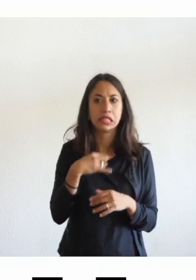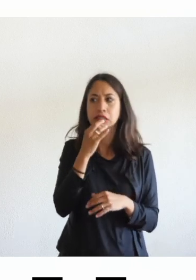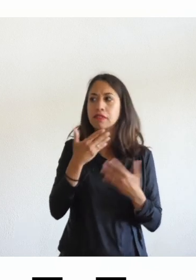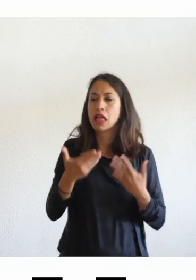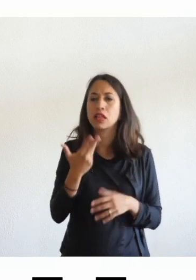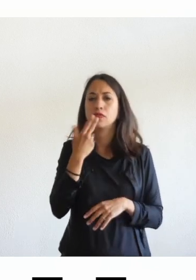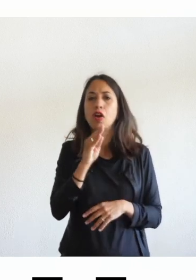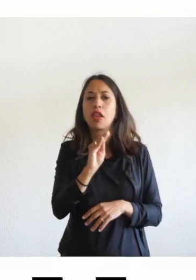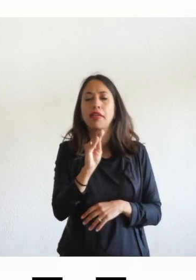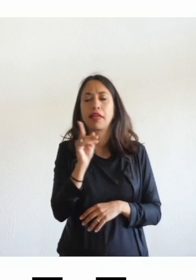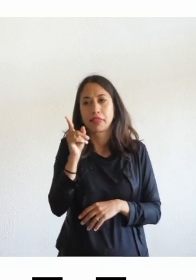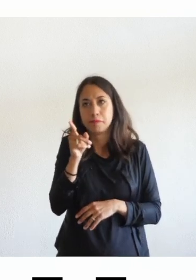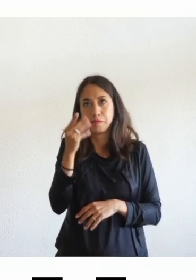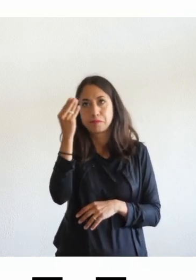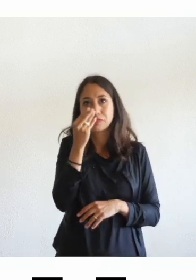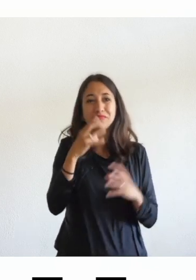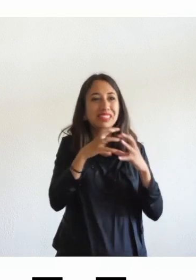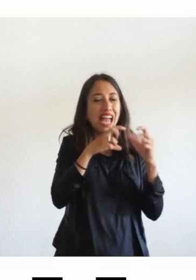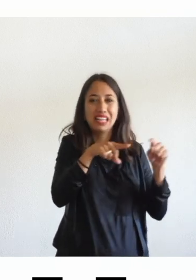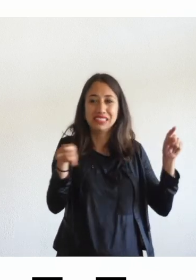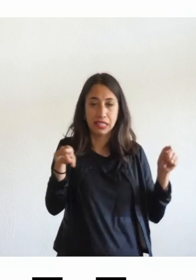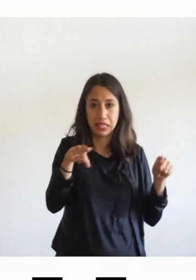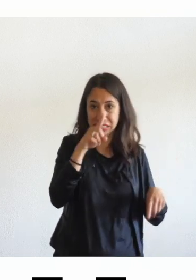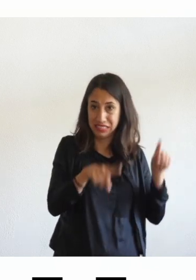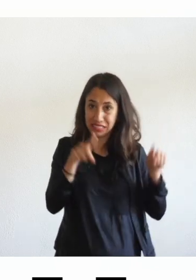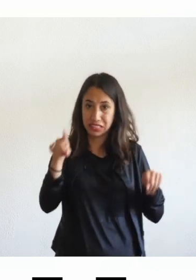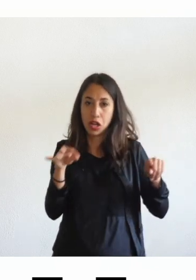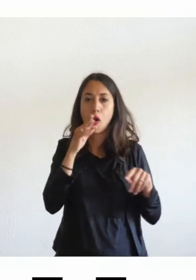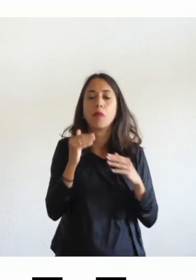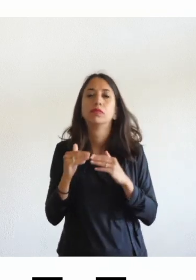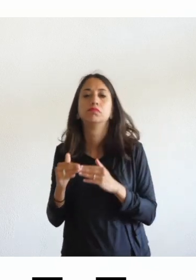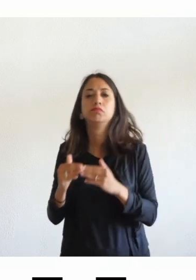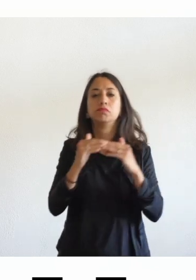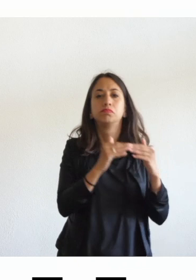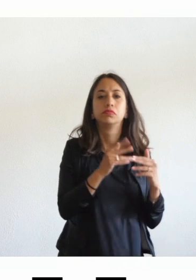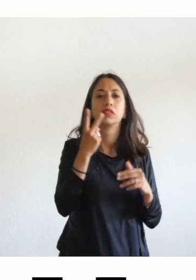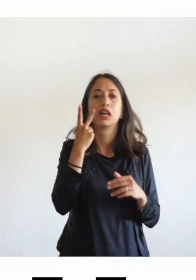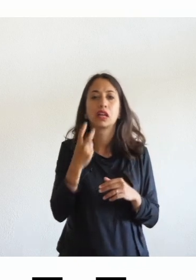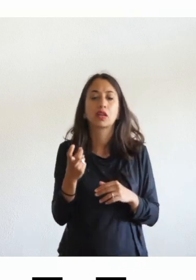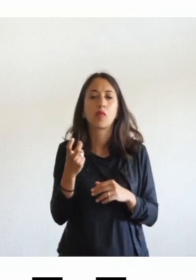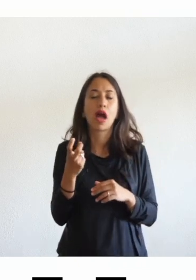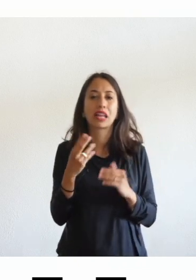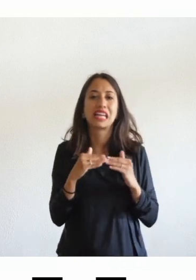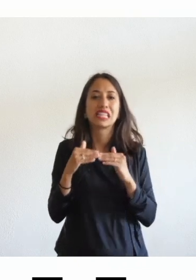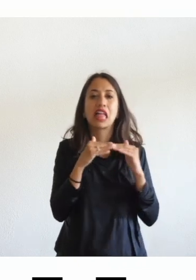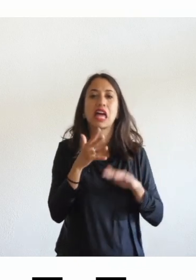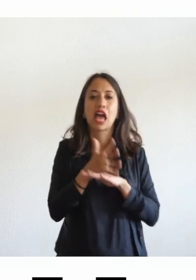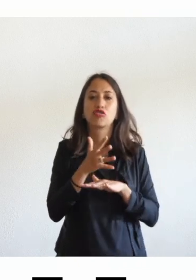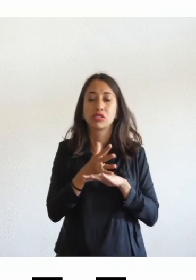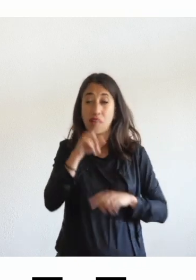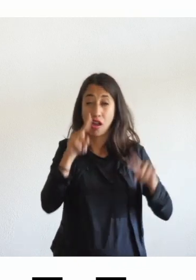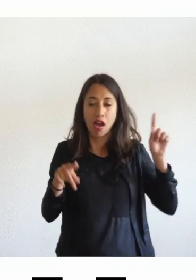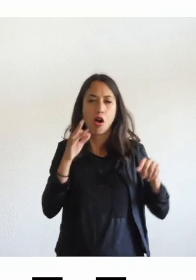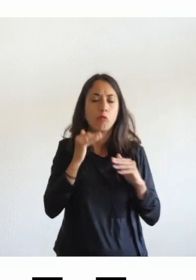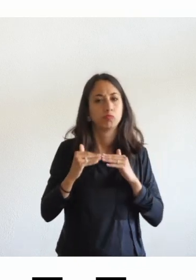se c'è una eterogenità oppure c'è una omogenità almeno per quanto riguarda già degli standard di accessibilità o